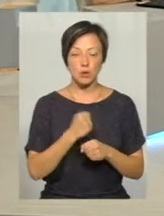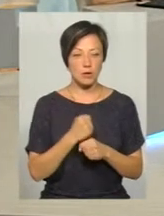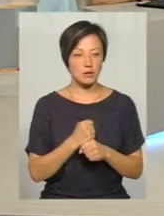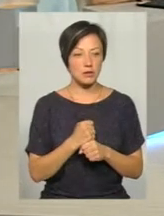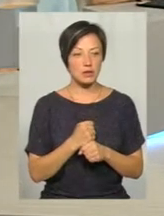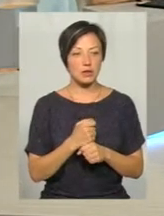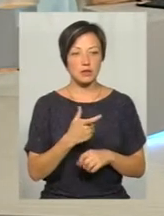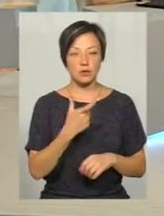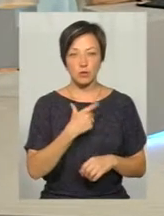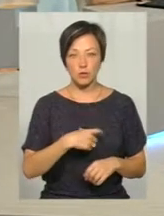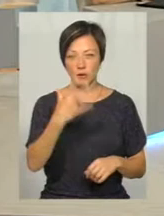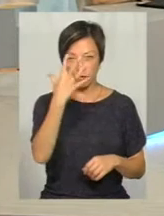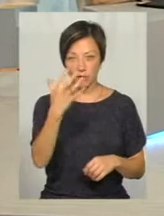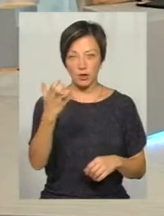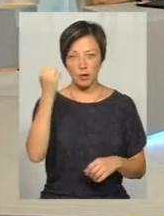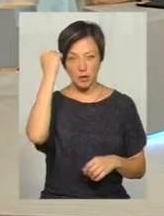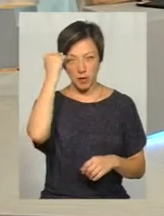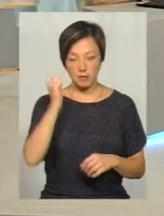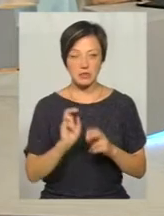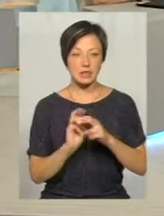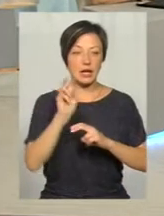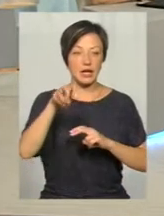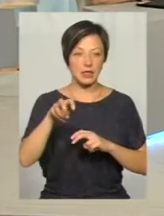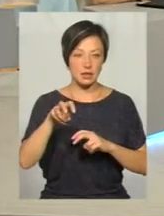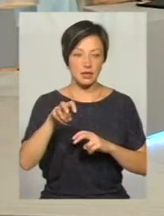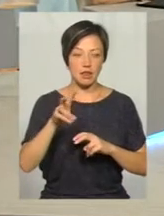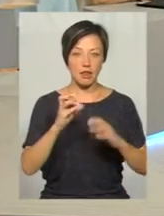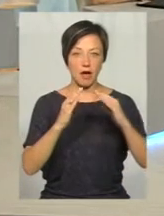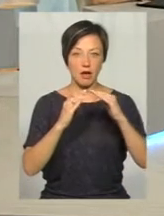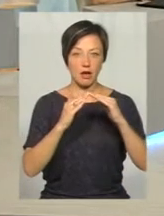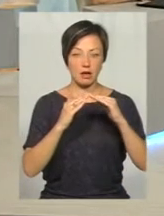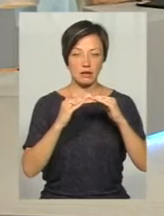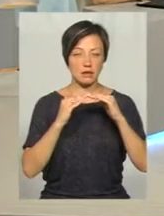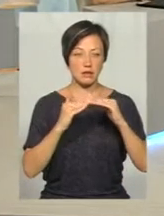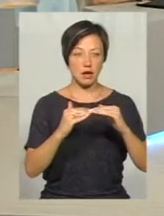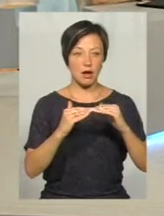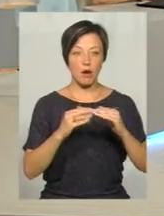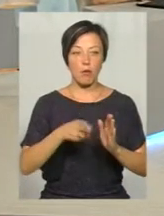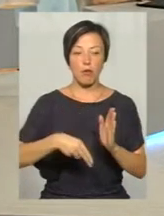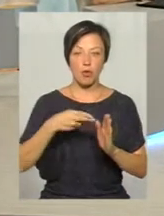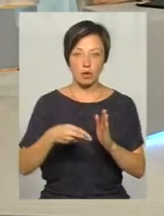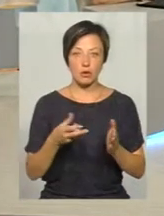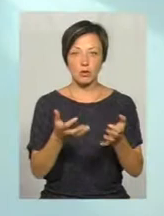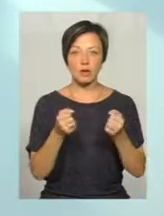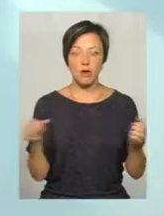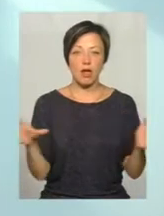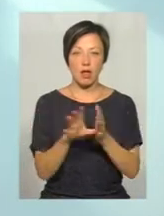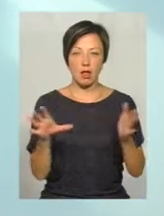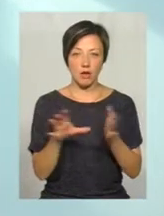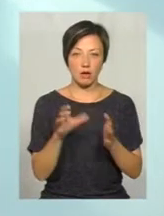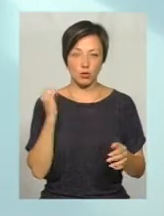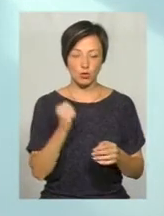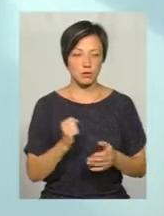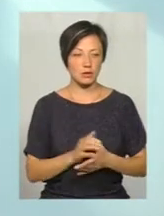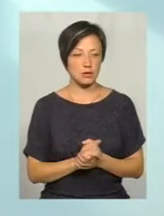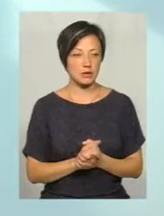собі таку світлину на пам'ять, заліз на дах поїзду і отримав удар електрострумом.